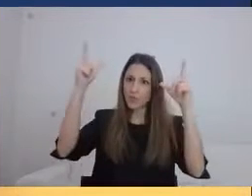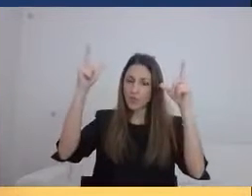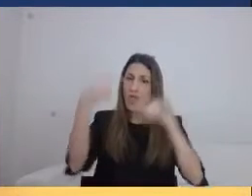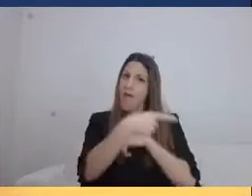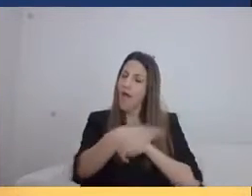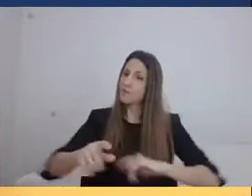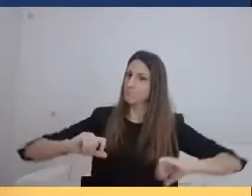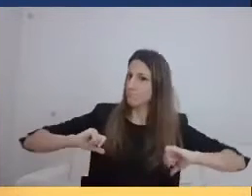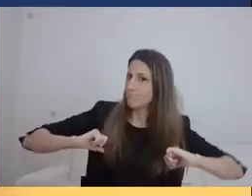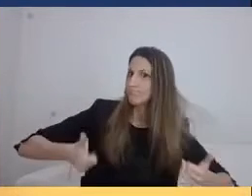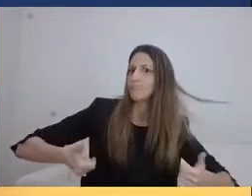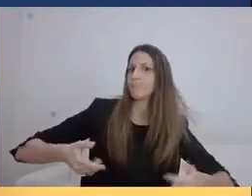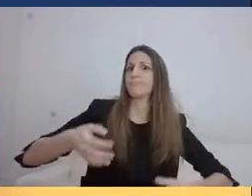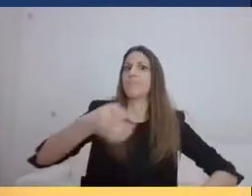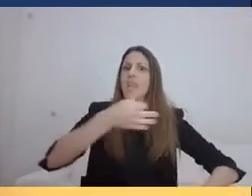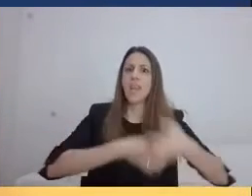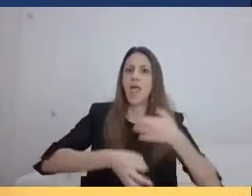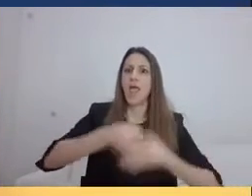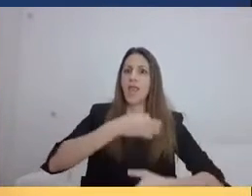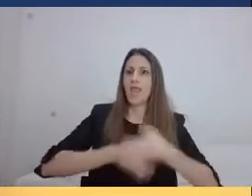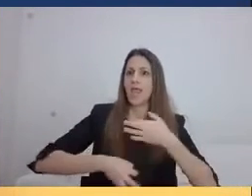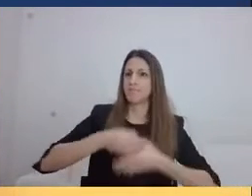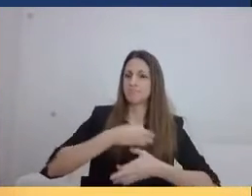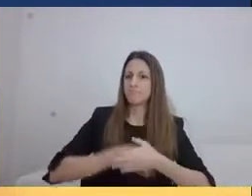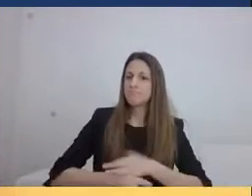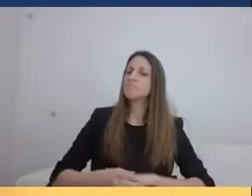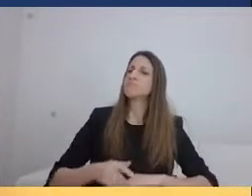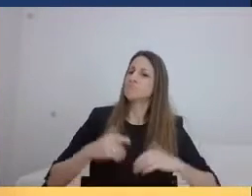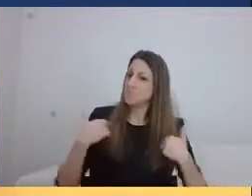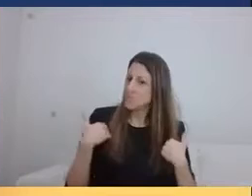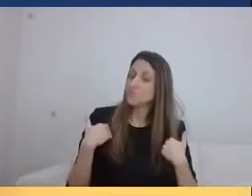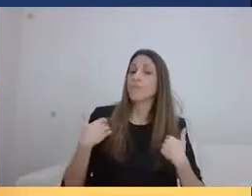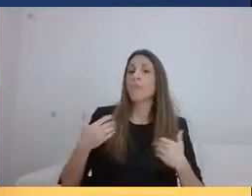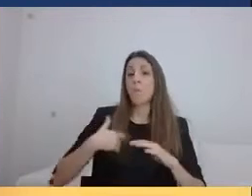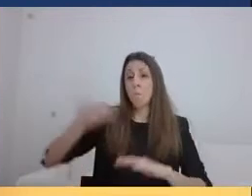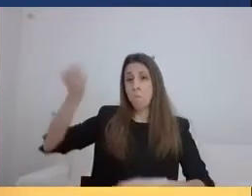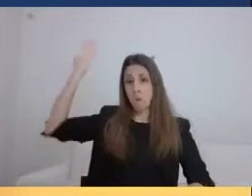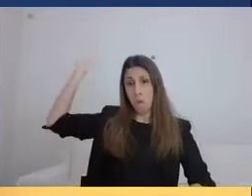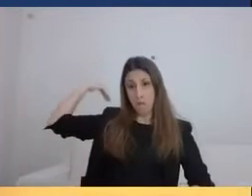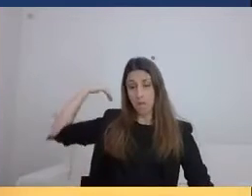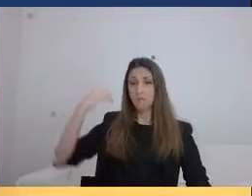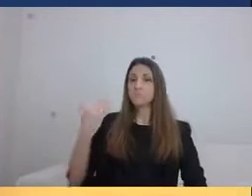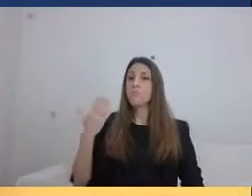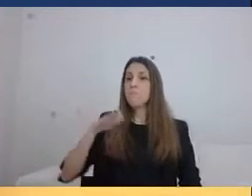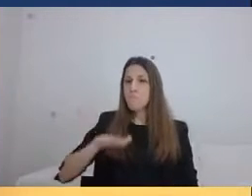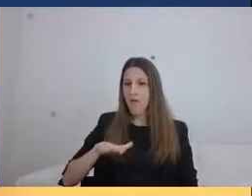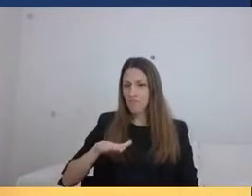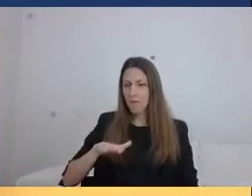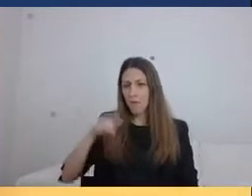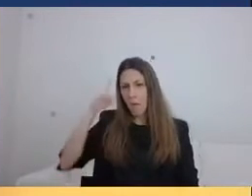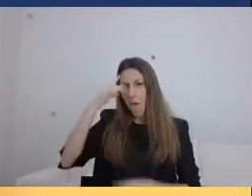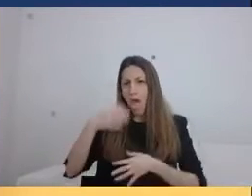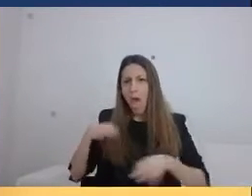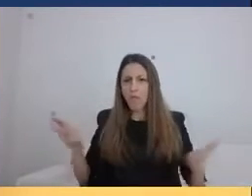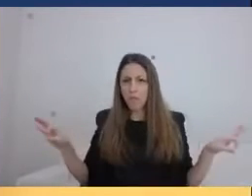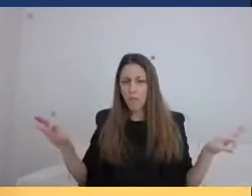εντός των ορίων του πλανήτη. Στη δική μου γενιά δεν μας περνούσε καν από το μυαλό αυτό.